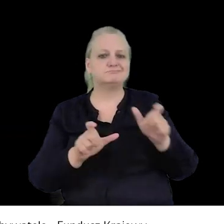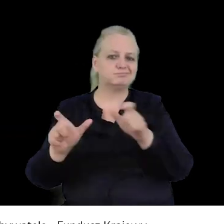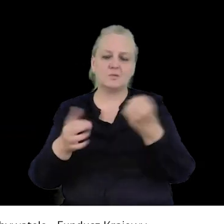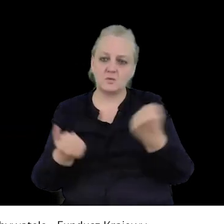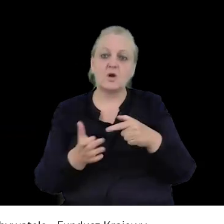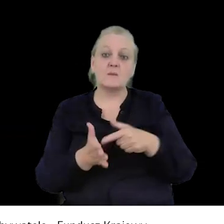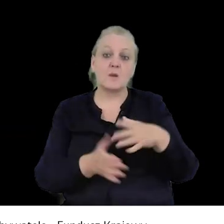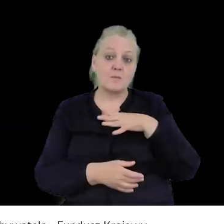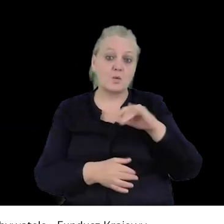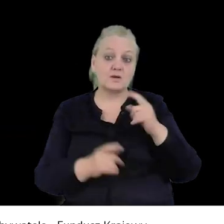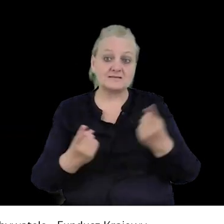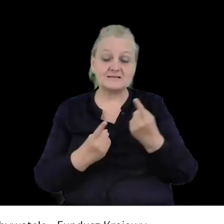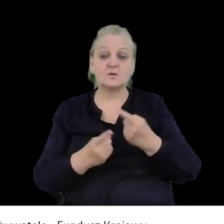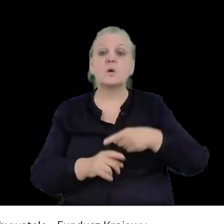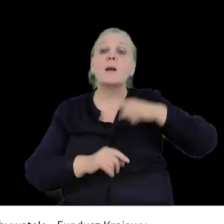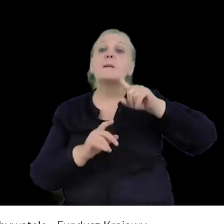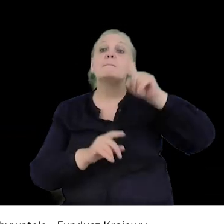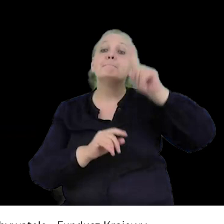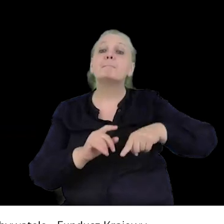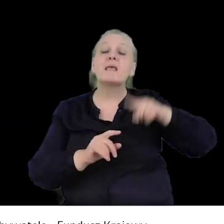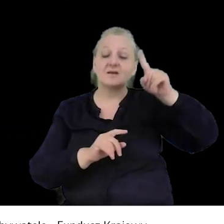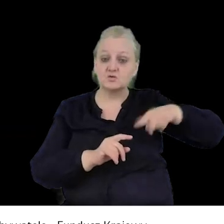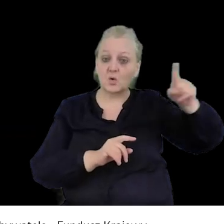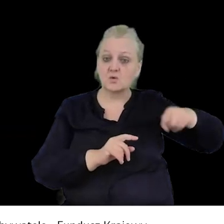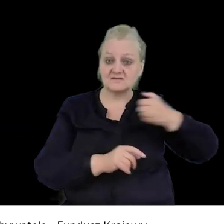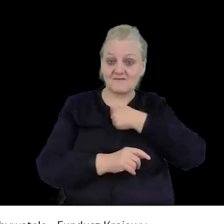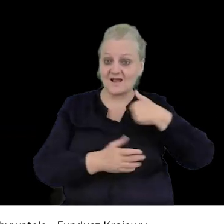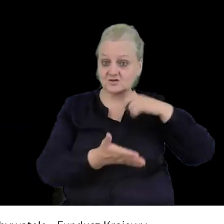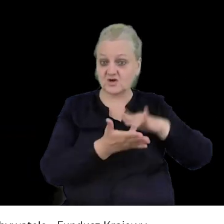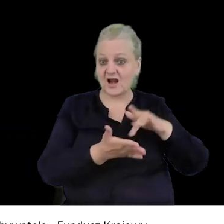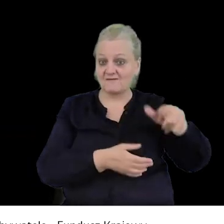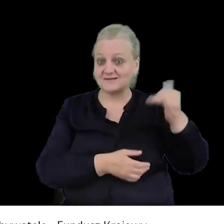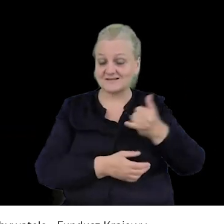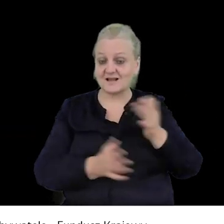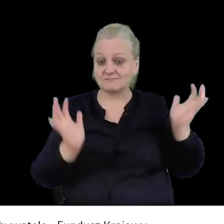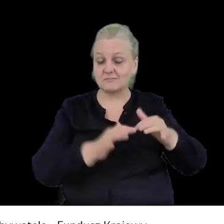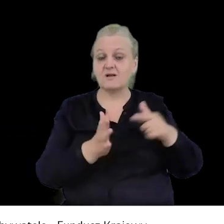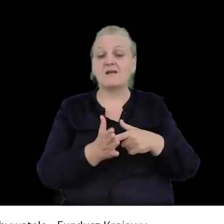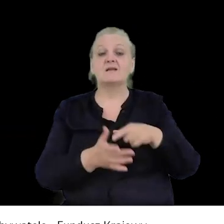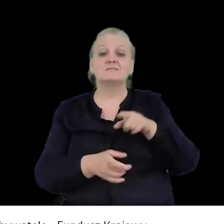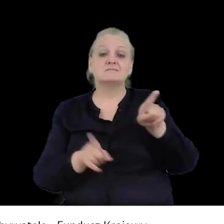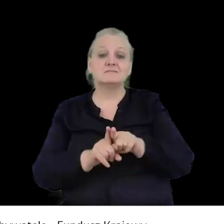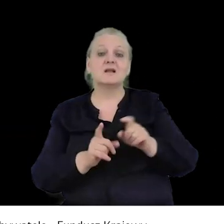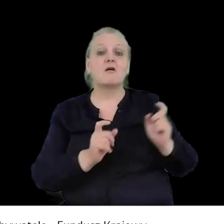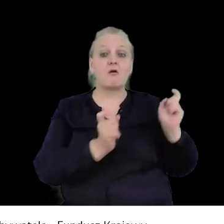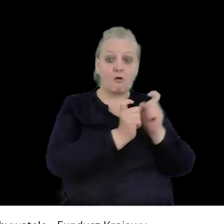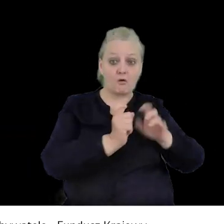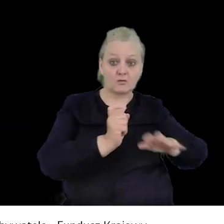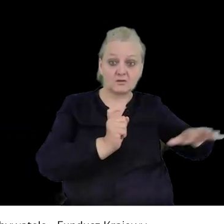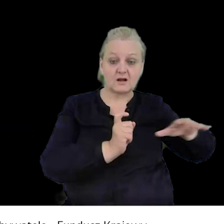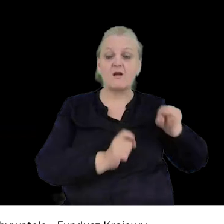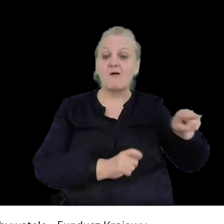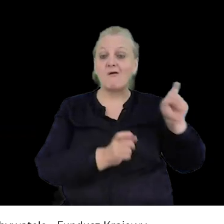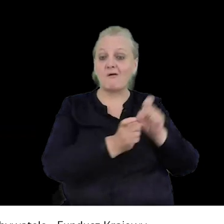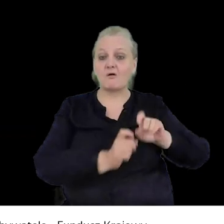obserwowaliśmy to w przypadku miesięcznic, które odbywały się w Warszawie. Jeżeli była miesięcznica i była kontra, to uczestnicy tejże kontry byli właśnie